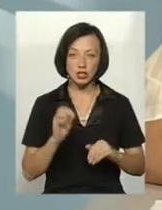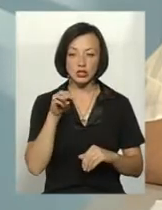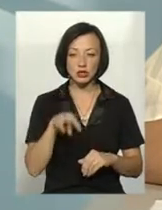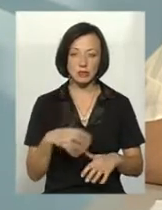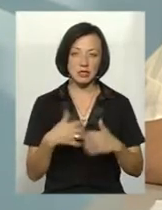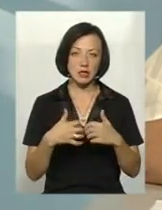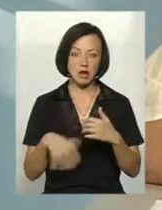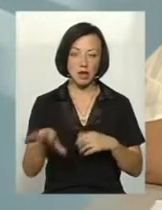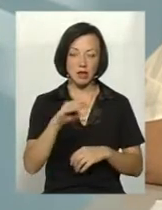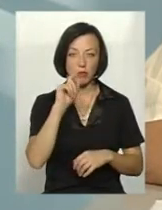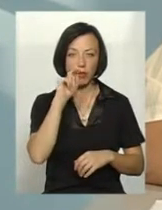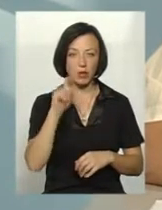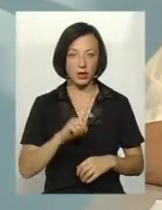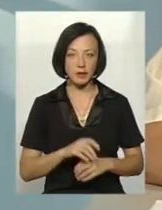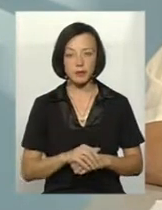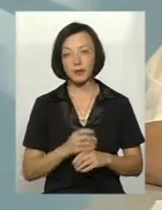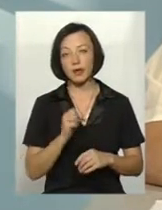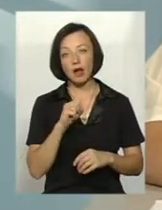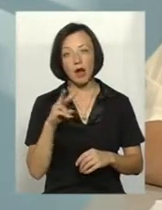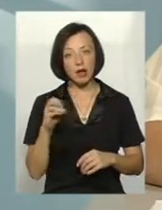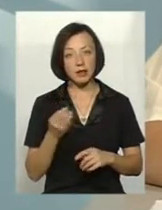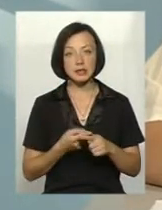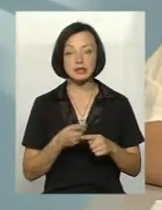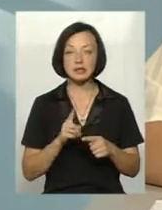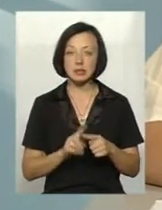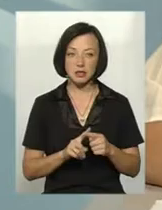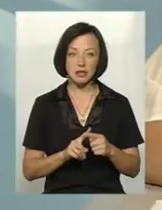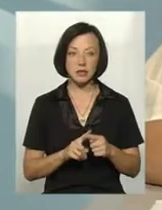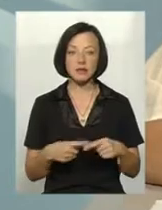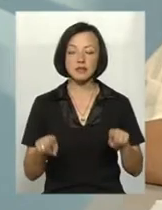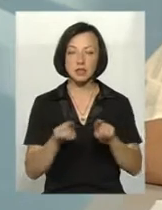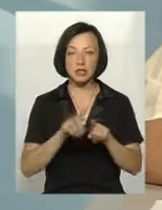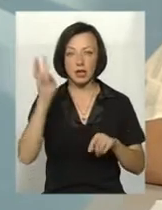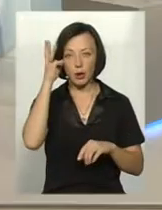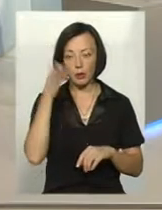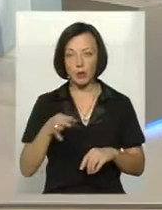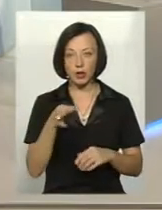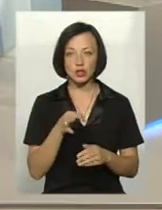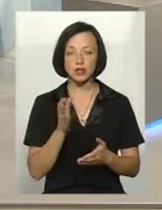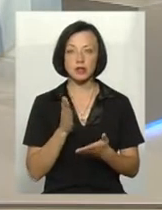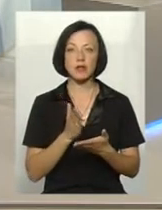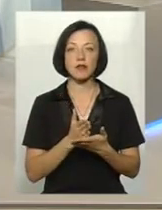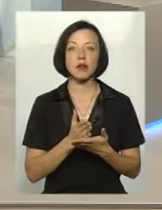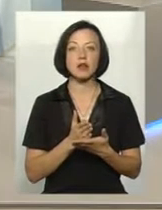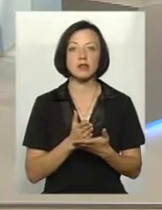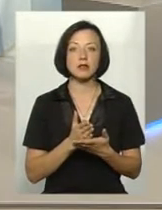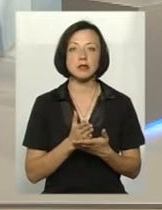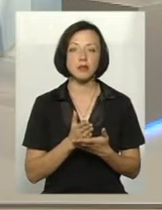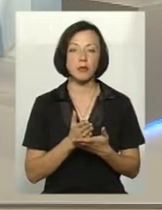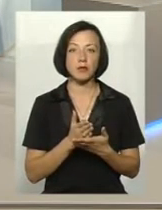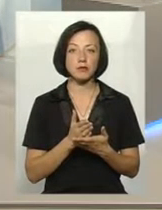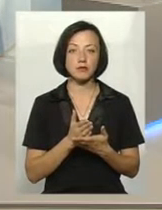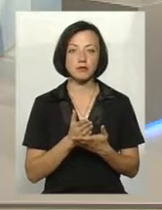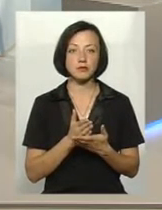середня ціна по Україні. Але це вважаючи те, що все-таки Хмельниччина, являється, там тут мало є